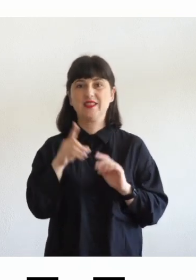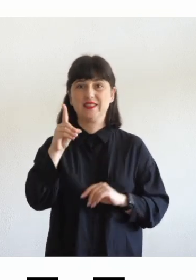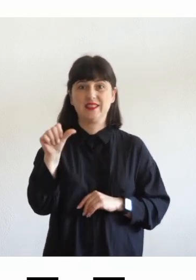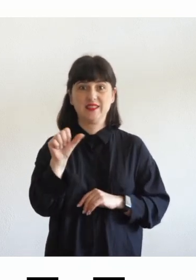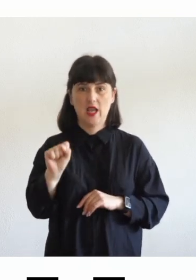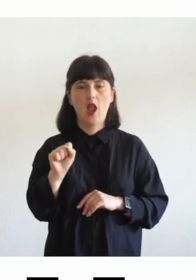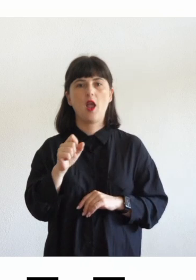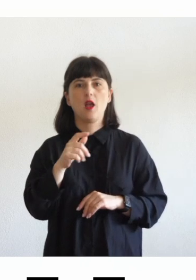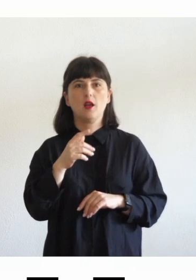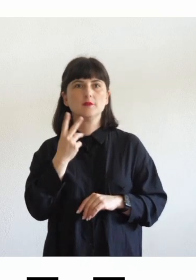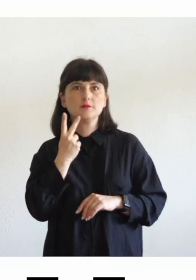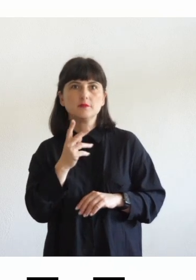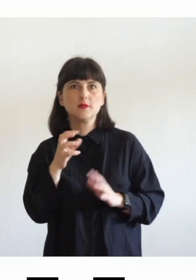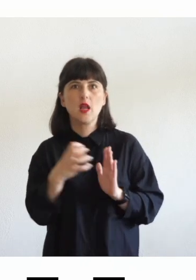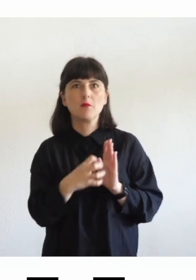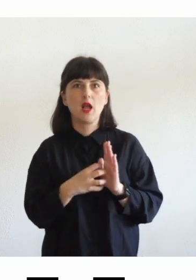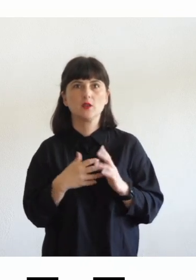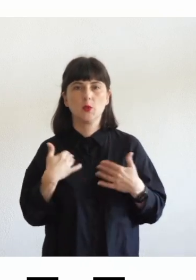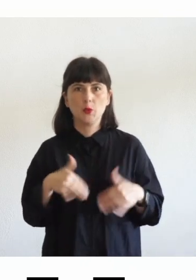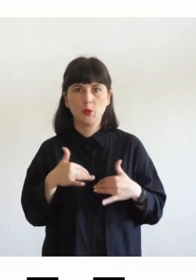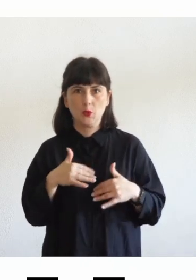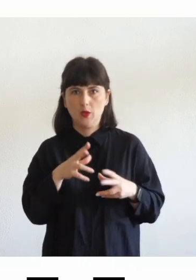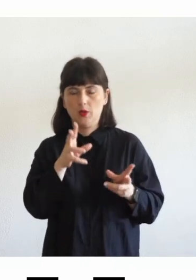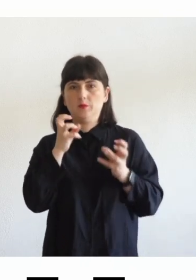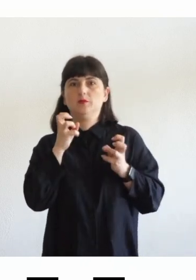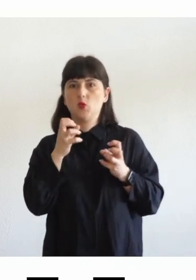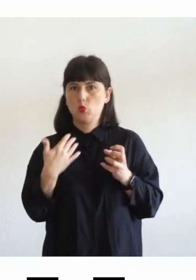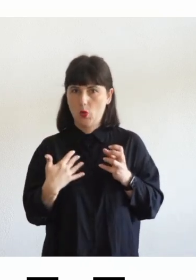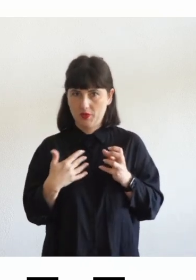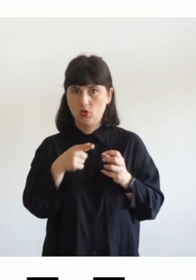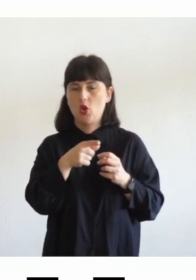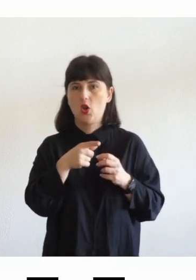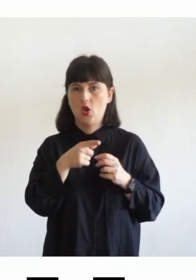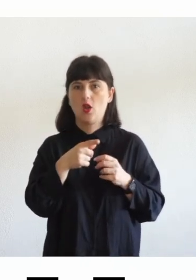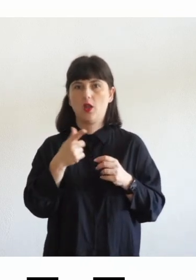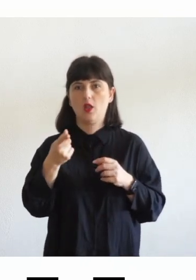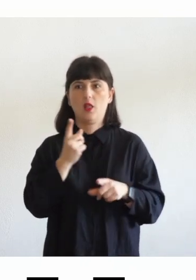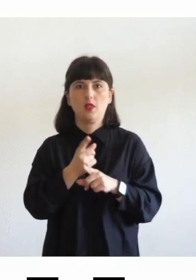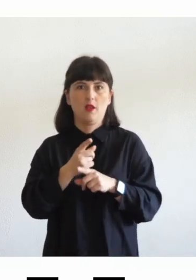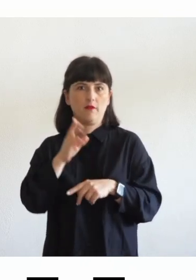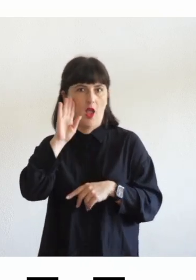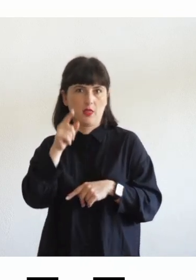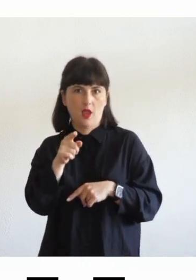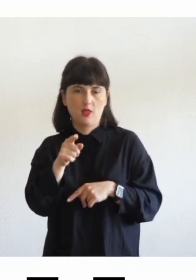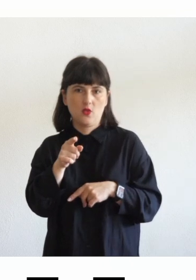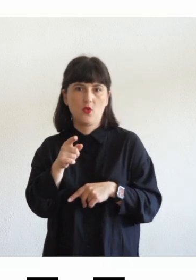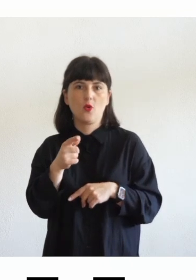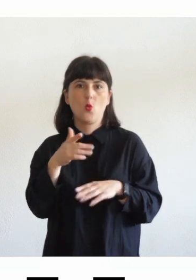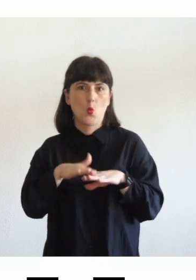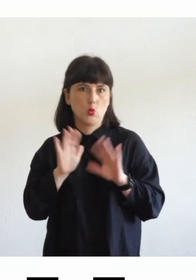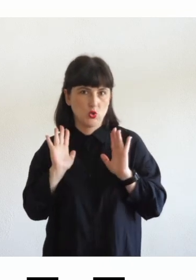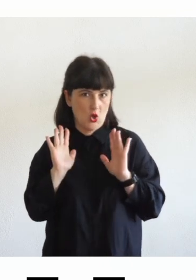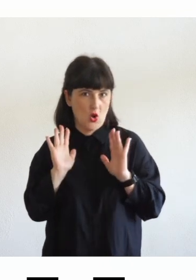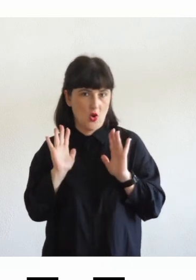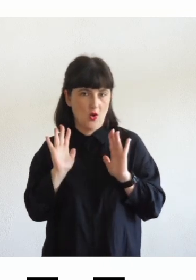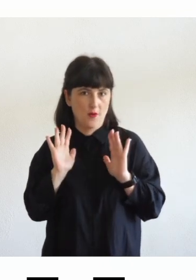all'uso delle immagini che costituiscono in realtà un veicolo più immediato della decodifica del testo perché adesso non